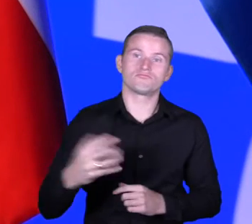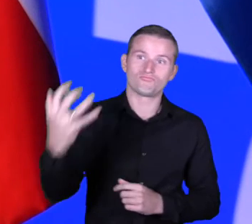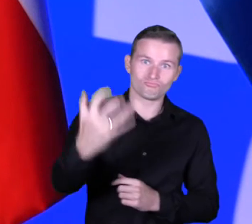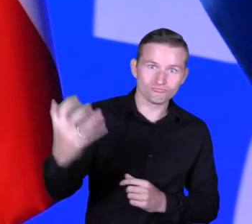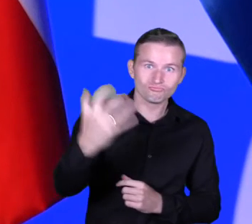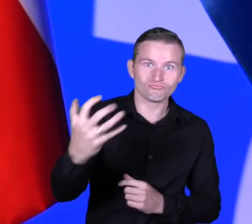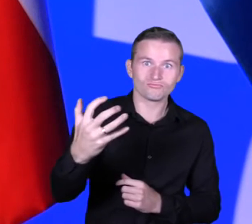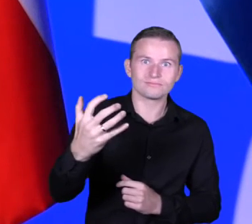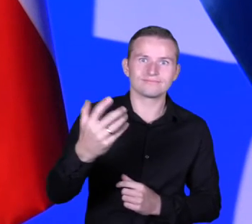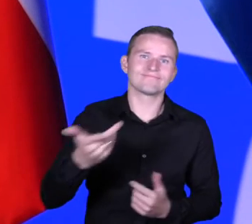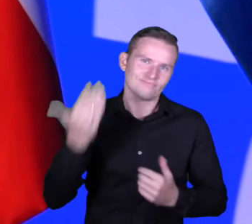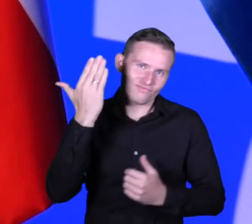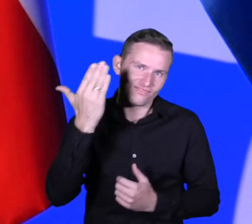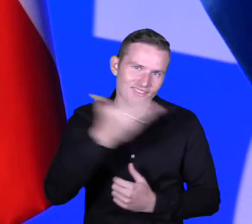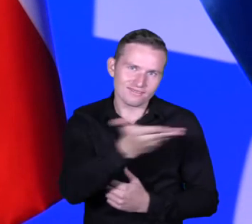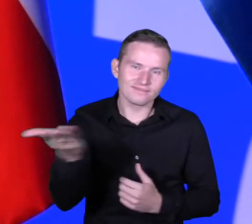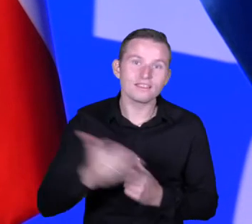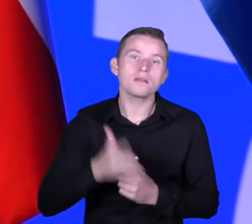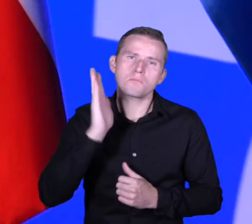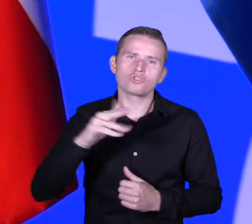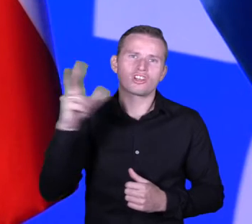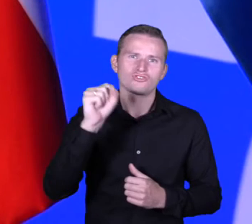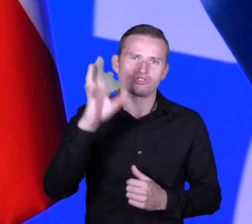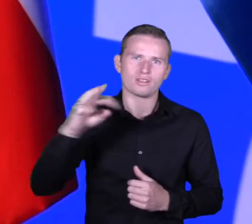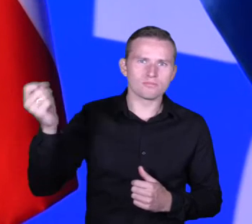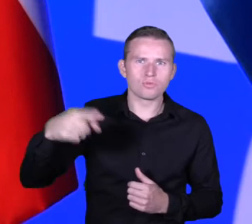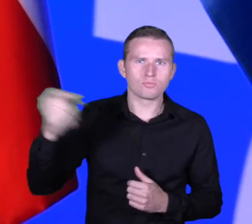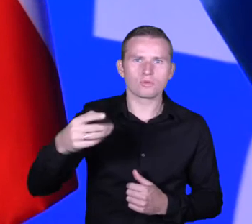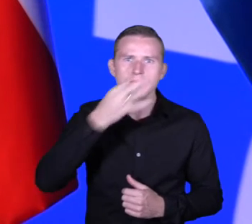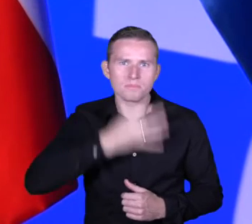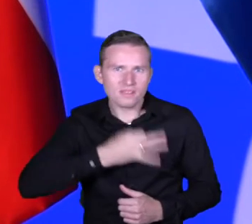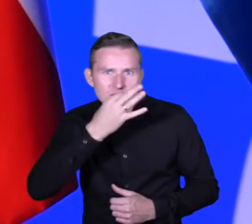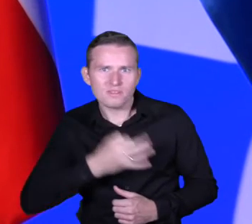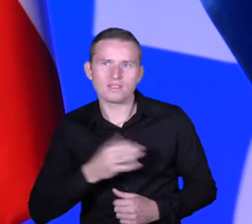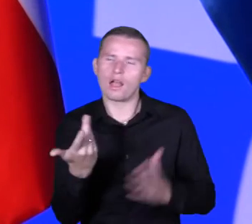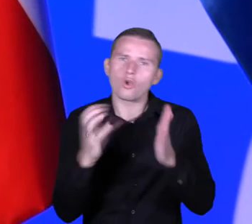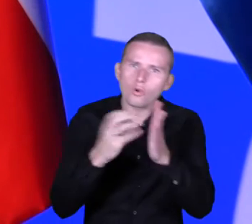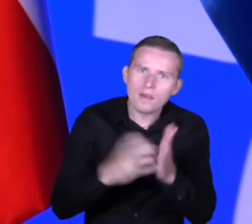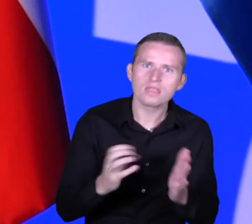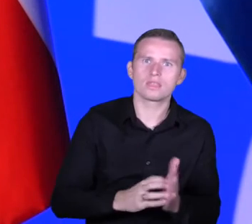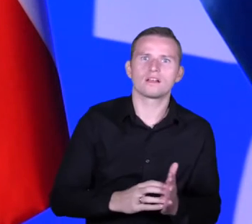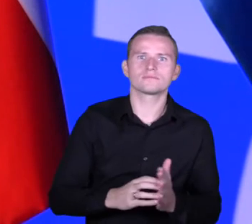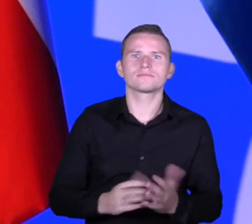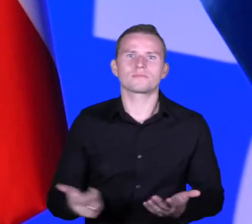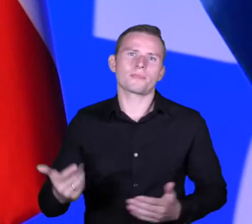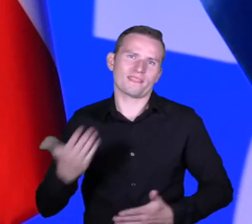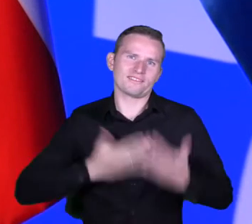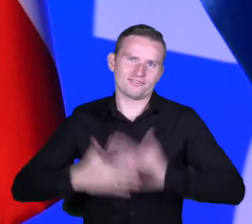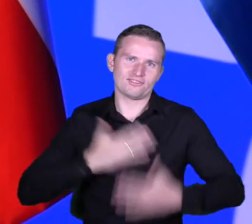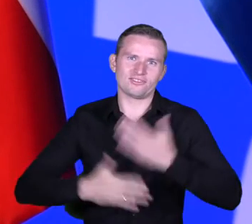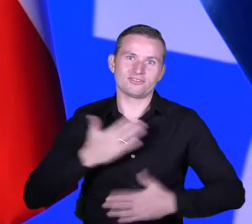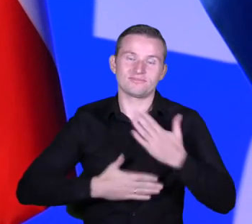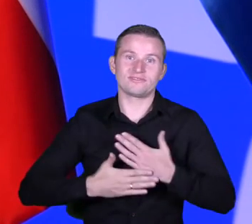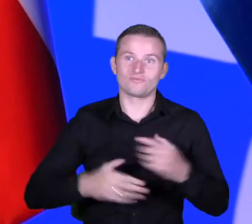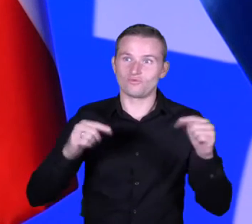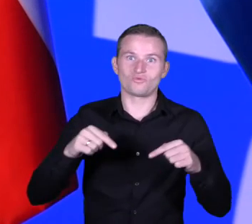transmisji można zadawać na czacie pytania, można pisać komentarze. Także cieszymy się, że jeszcze do tego grona tutaj w